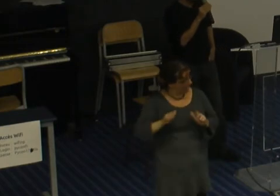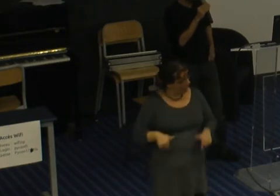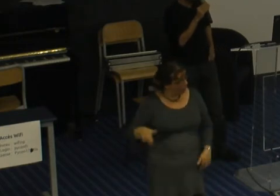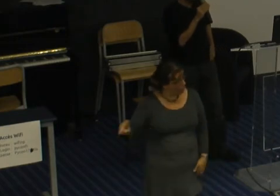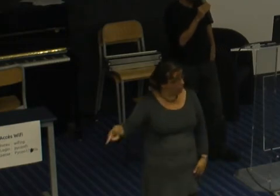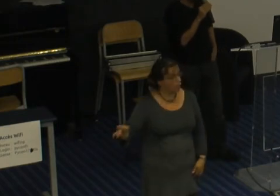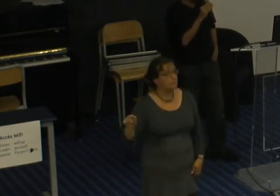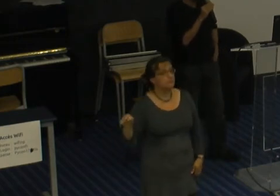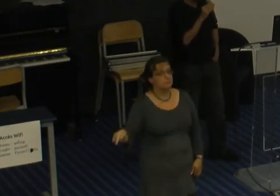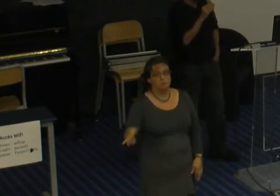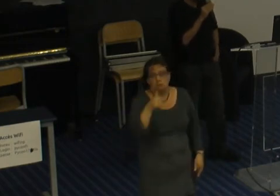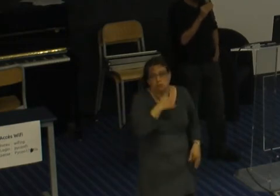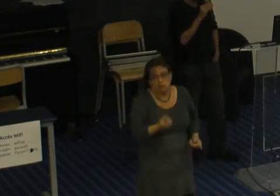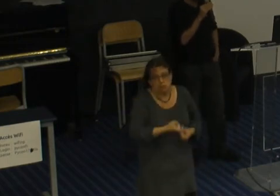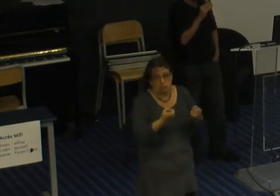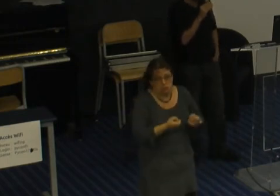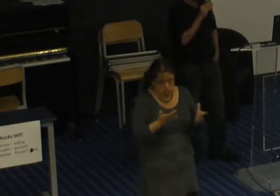exercice tout simplement tout bête